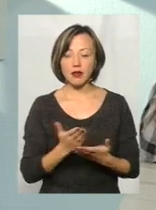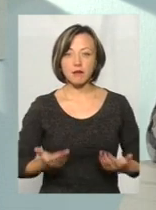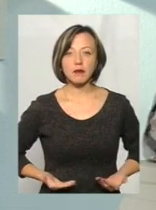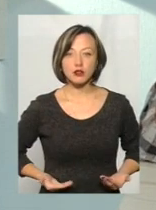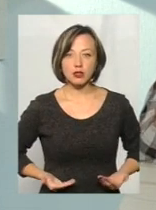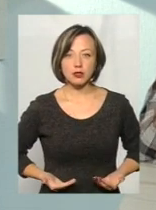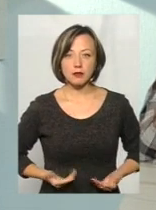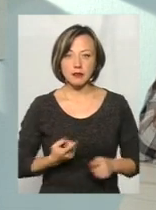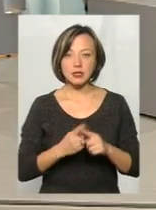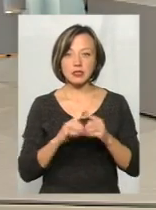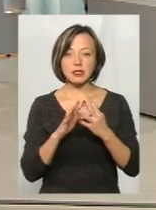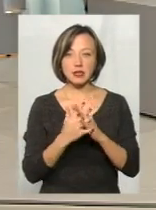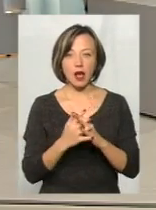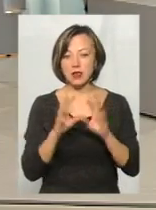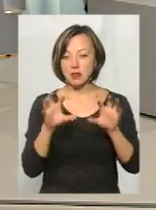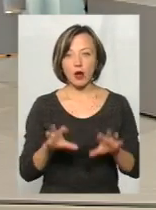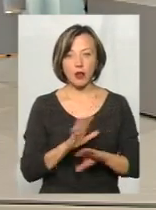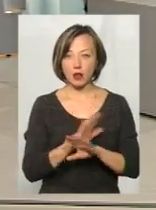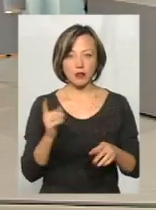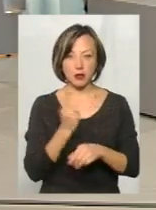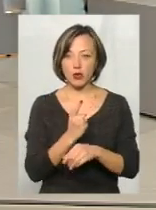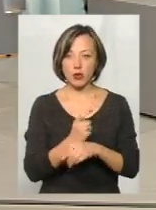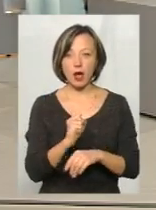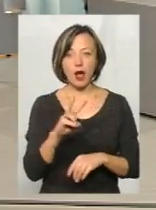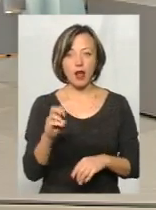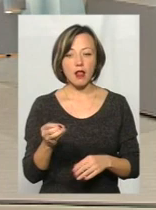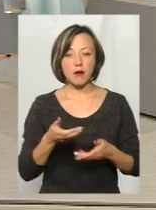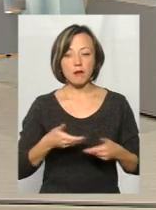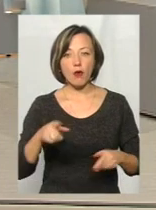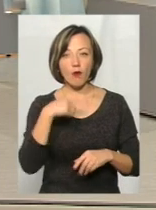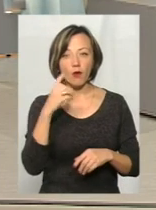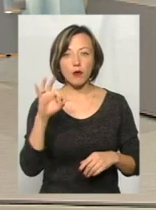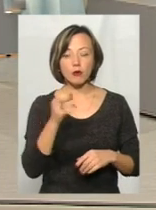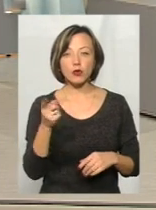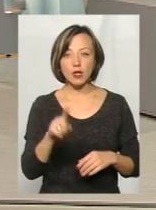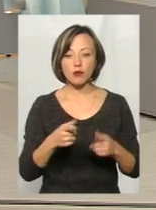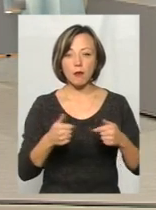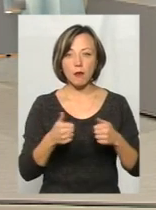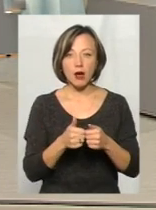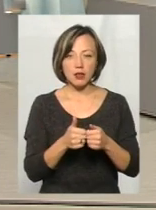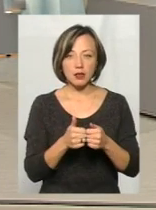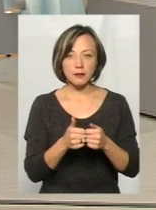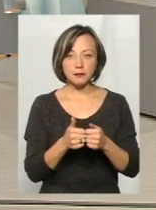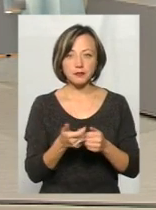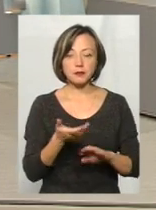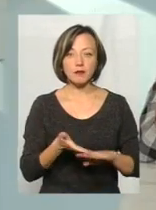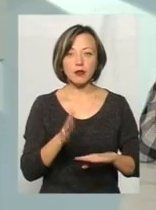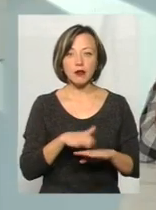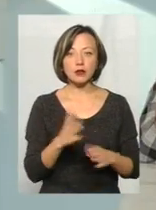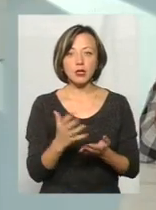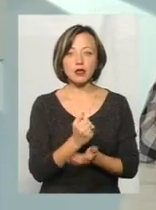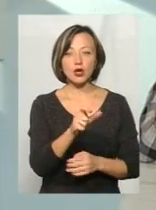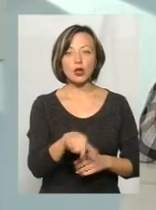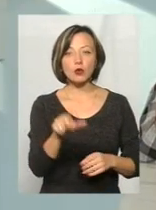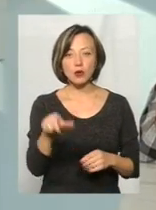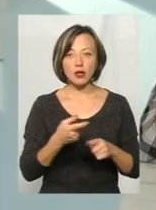цих сіл, входять. не забороняє. Не забороняє. Але ми говоримо про те, що партіям з одного боку складно знайти людей